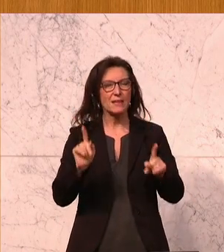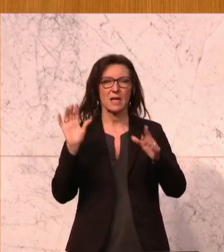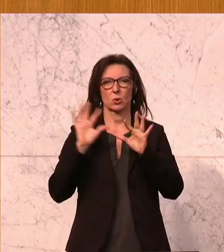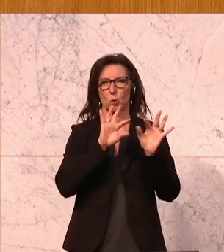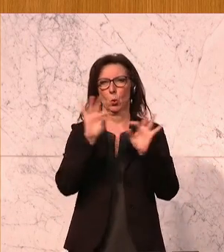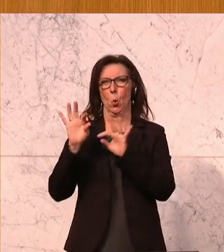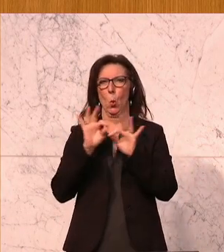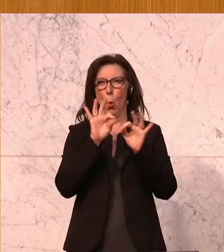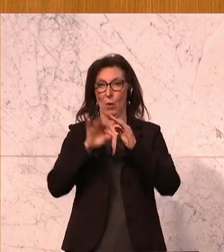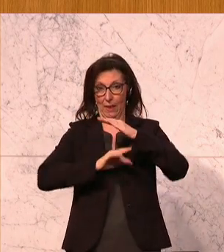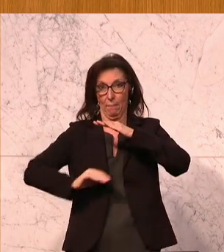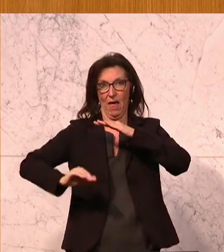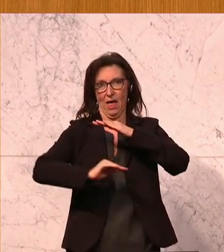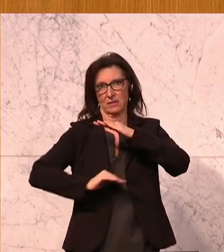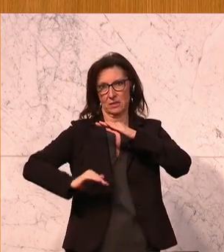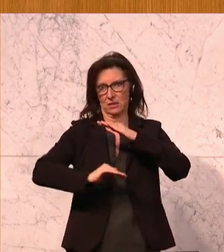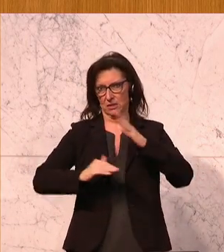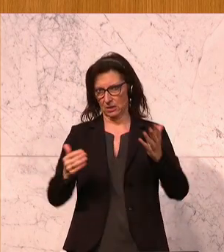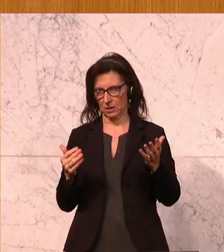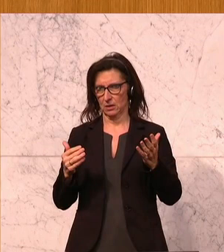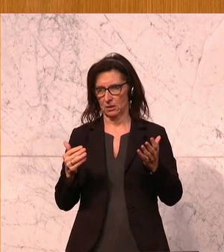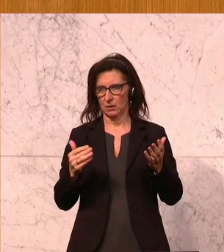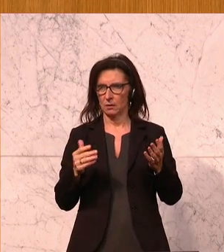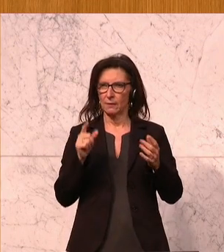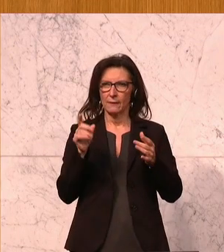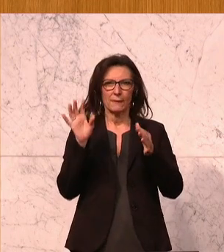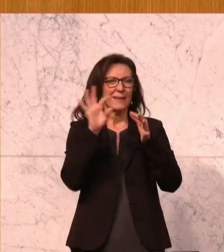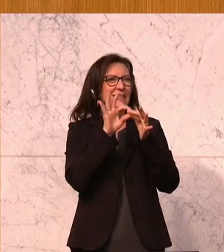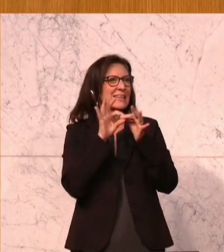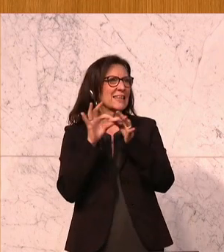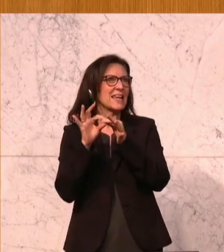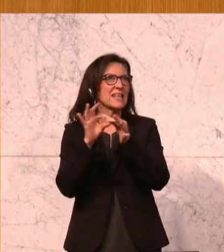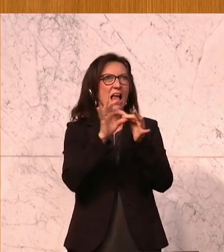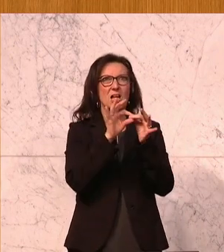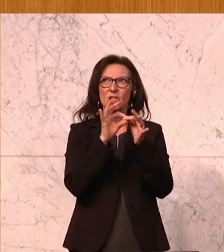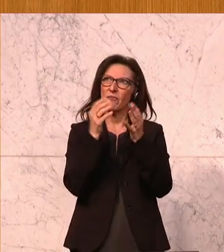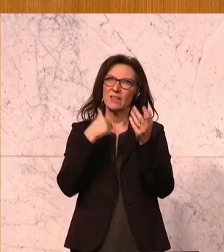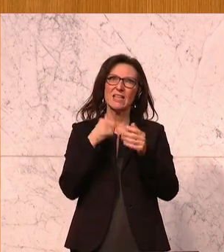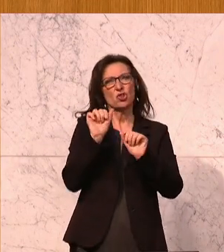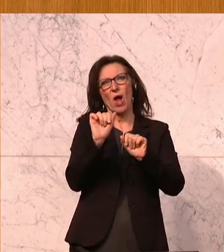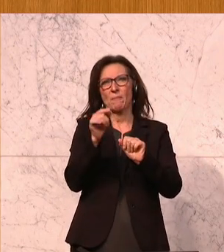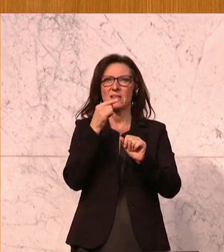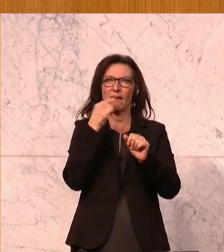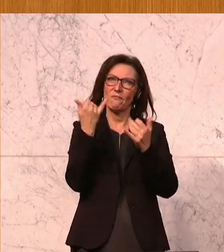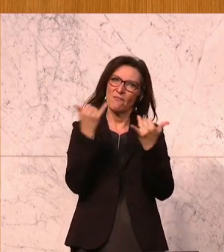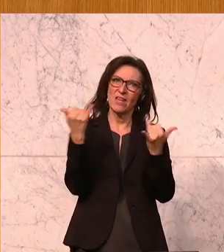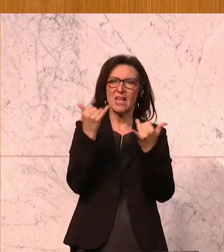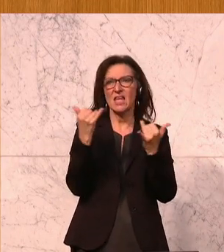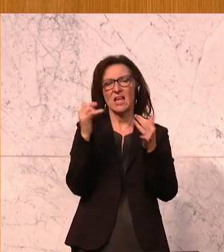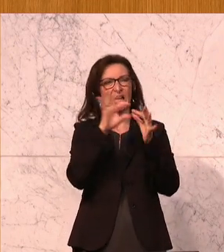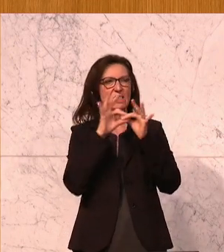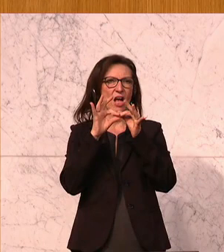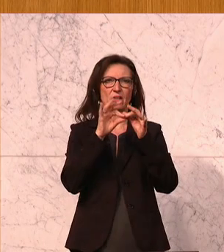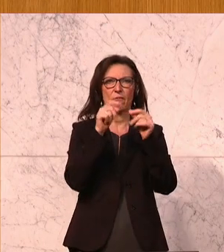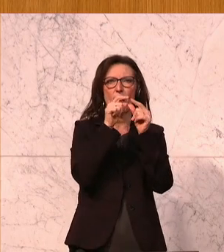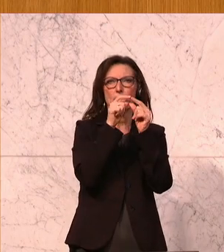Das, was ich auch als das gesellschaftliche Band bezeichne in Österreich. Es gibt eine Kernerzählung bei uns in Österreich